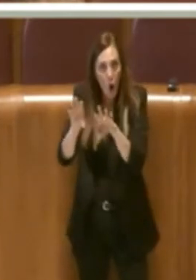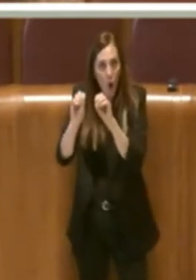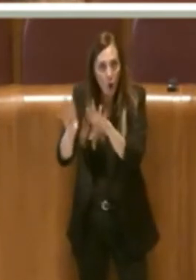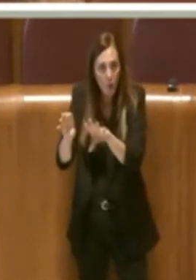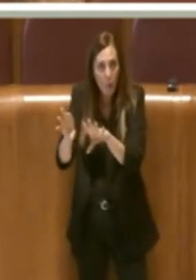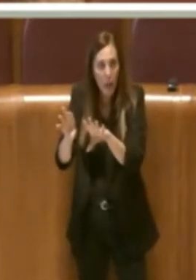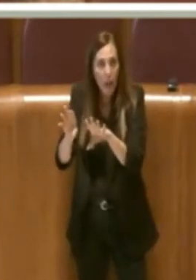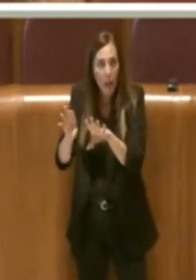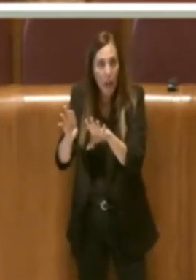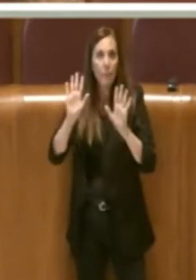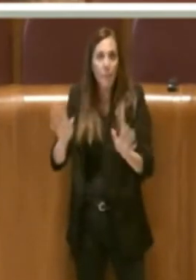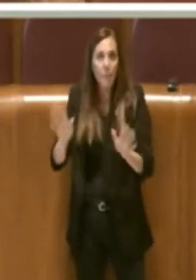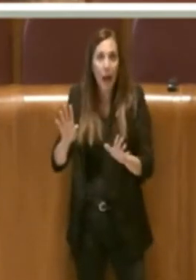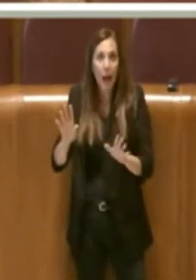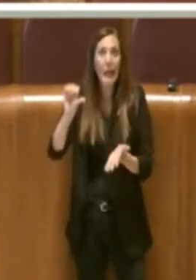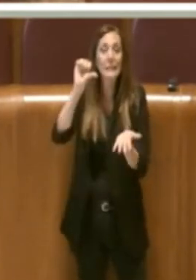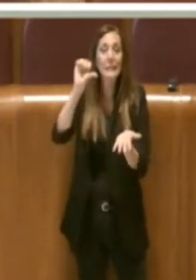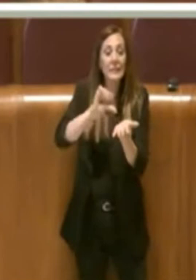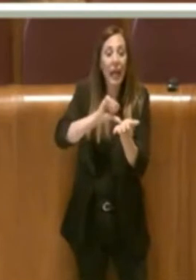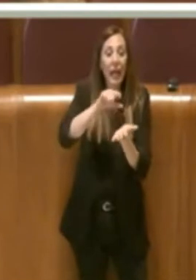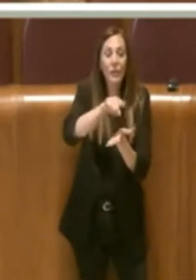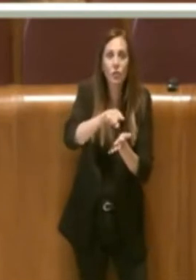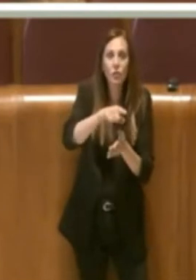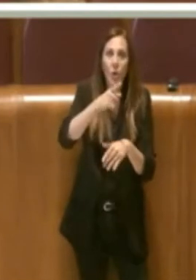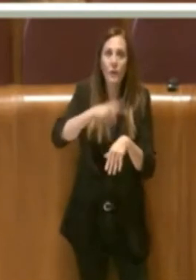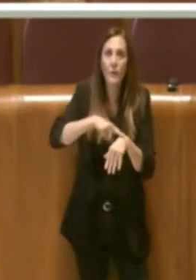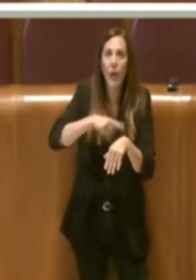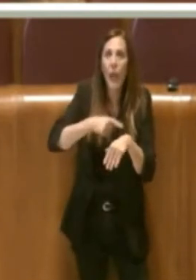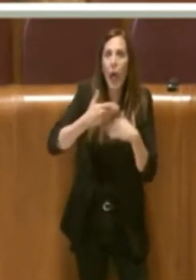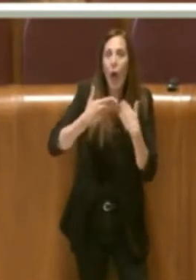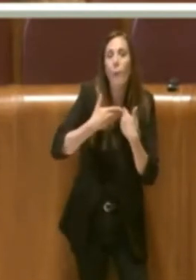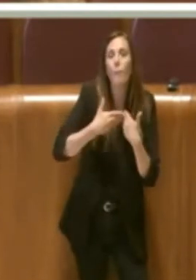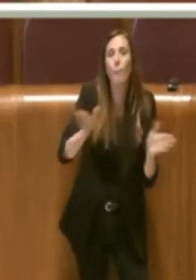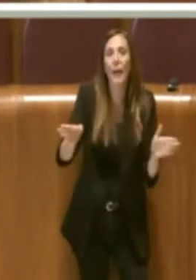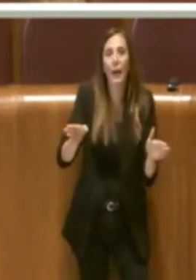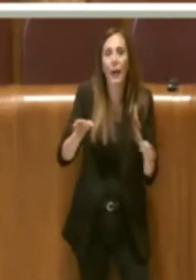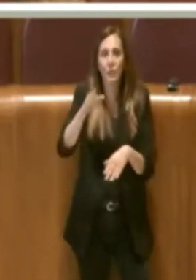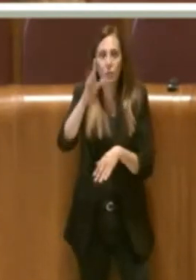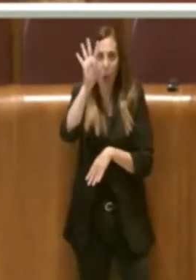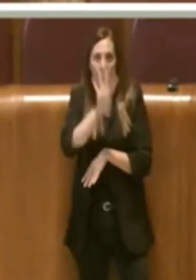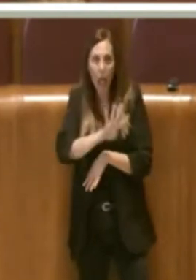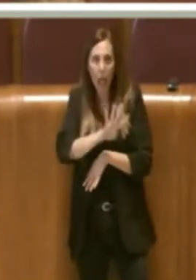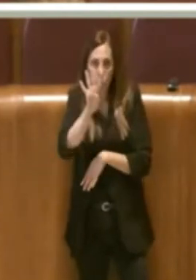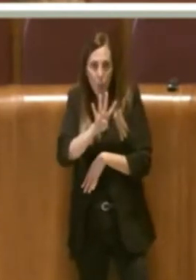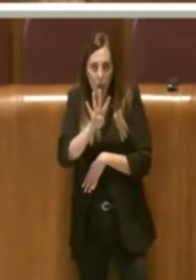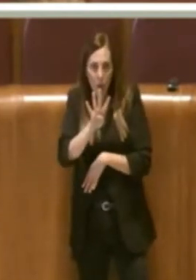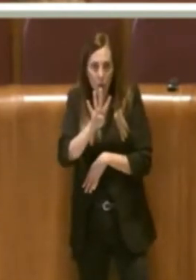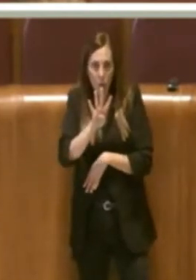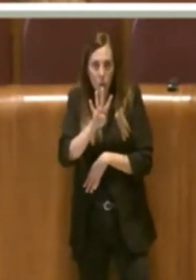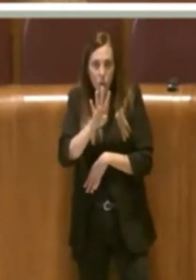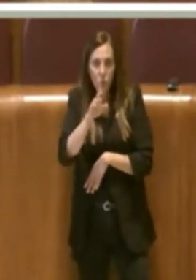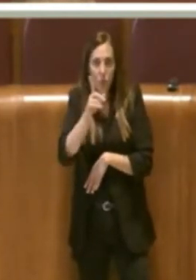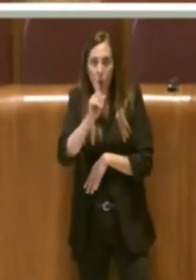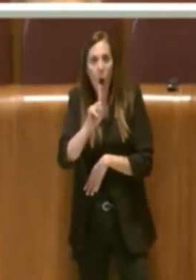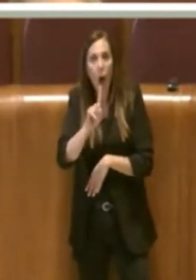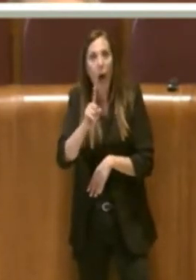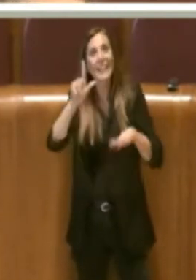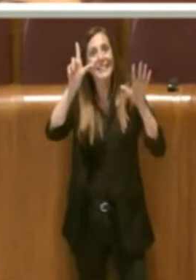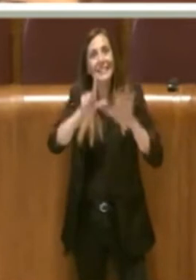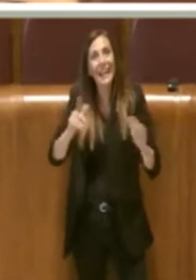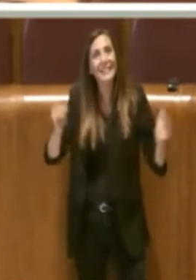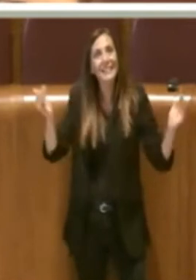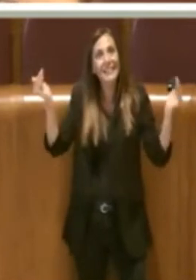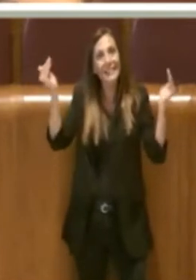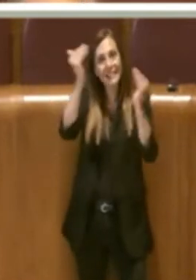aperto alle 19 di sera e